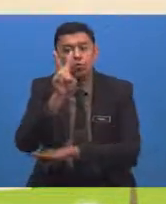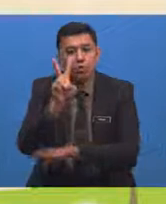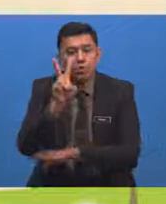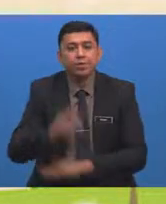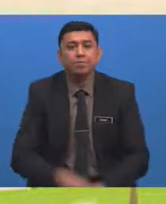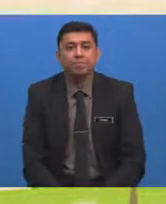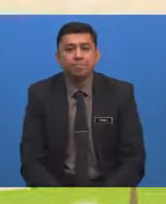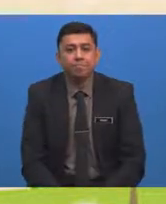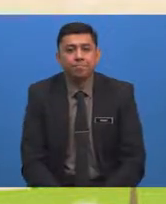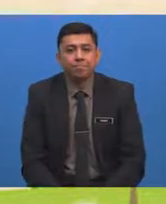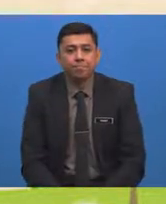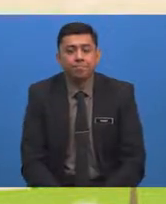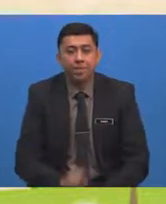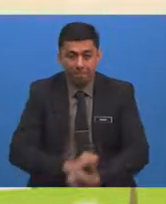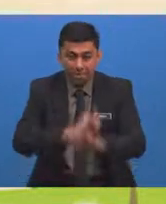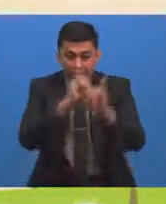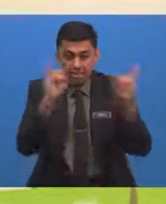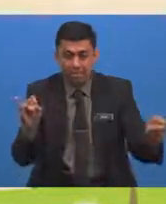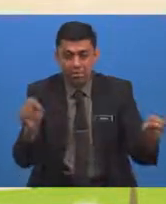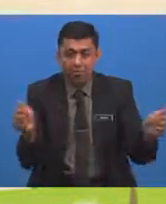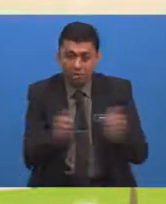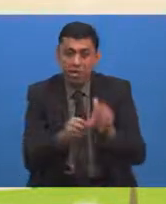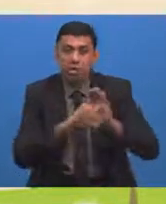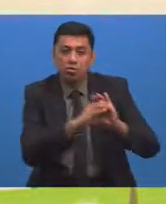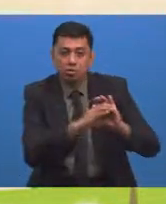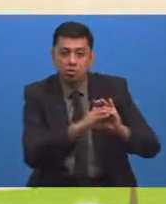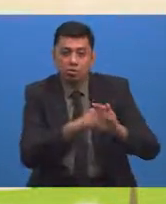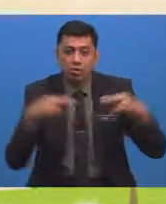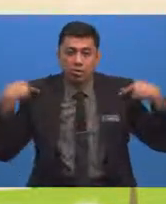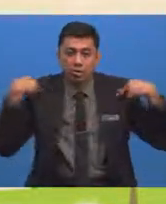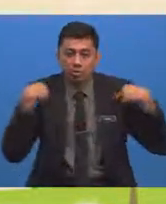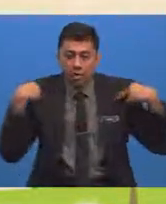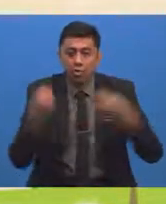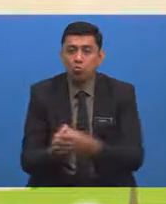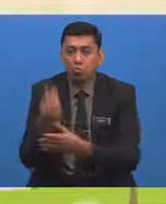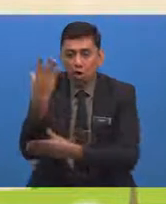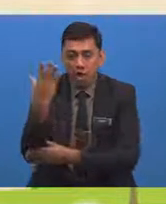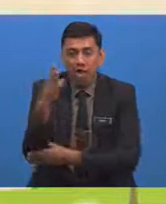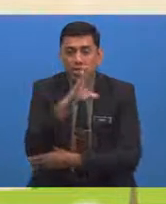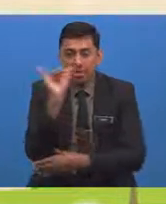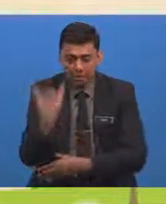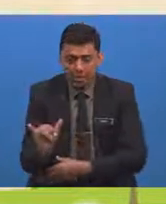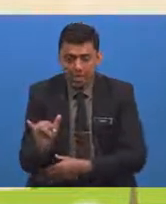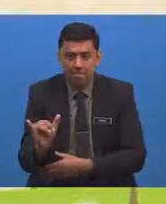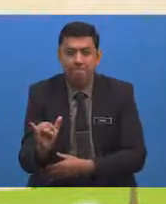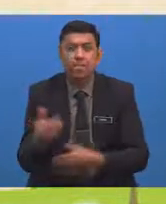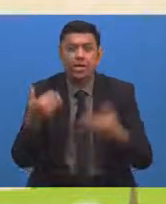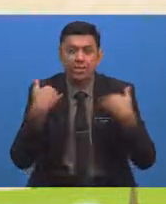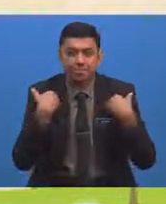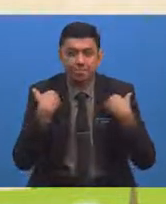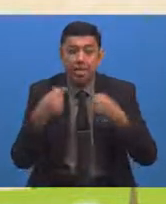Menjelaskan dengan contoh haiwan dan tumbuhan yang mengalami